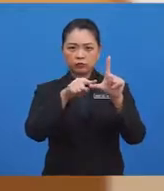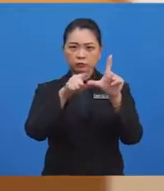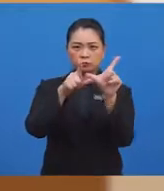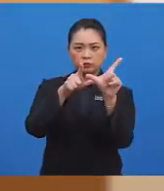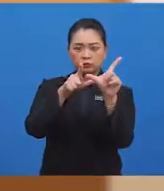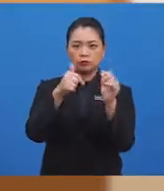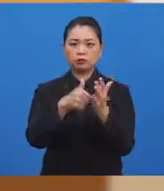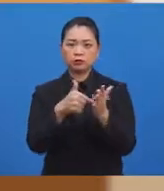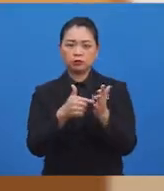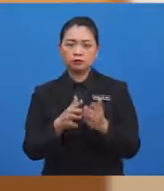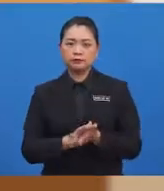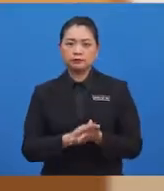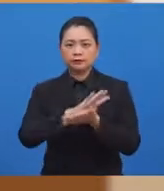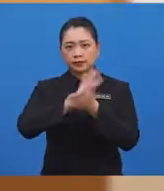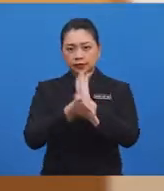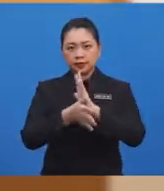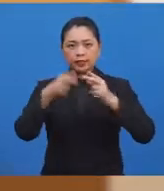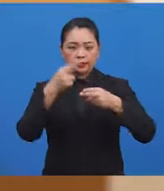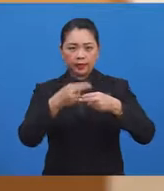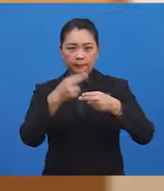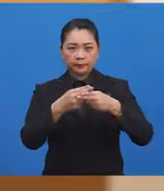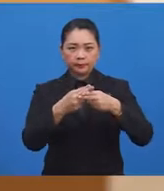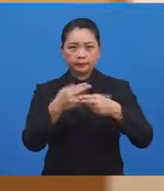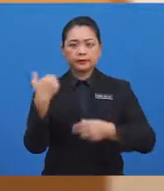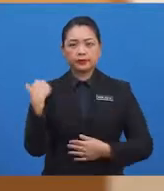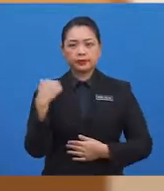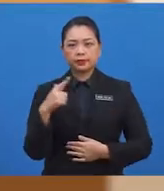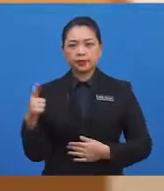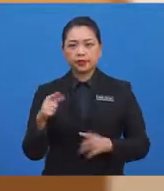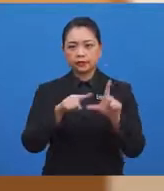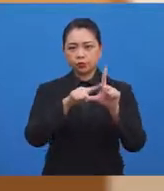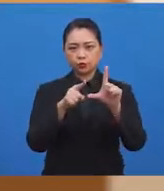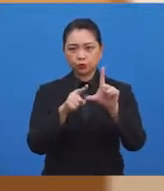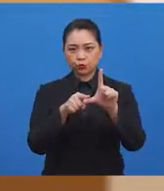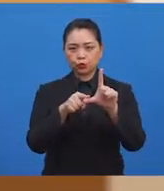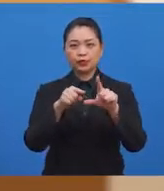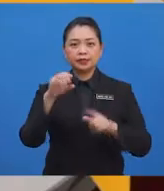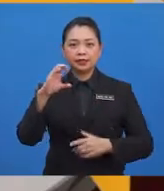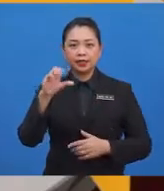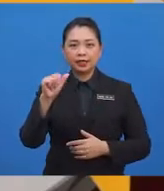nama bagi sudut ini adalah sudut cakar.